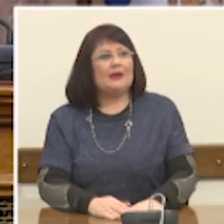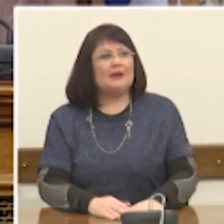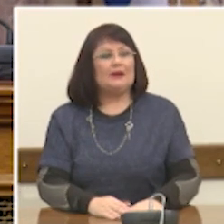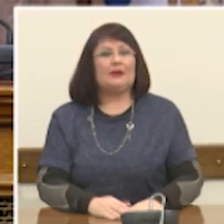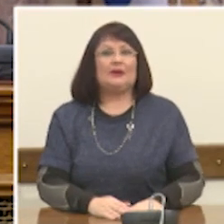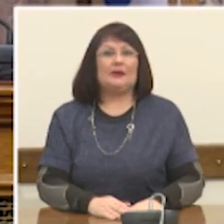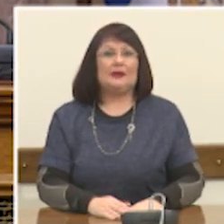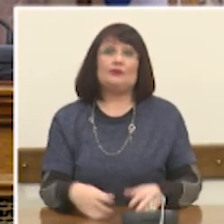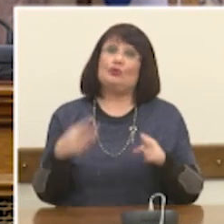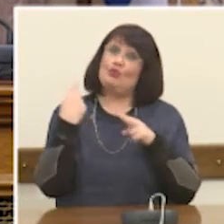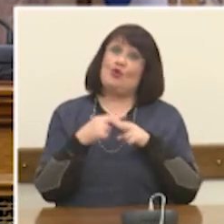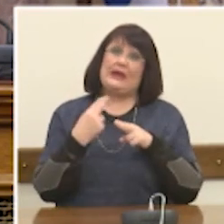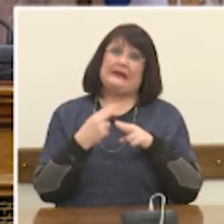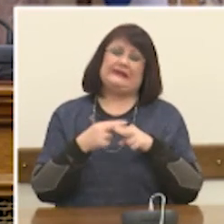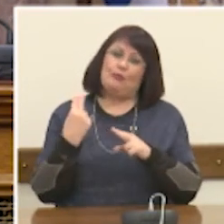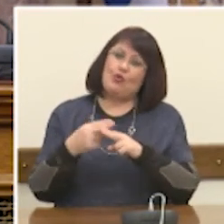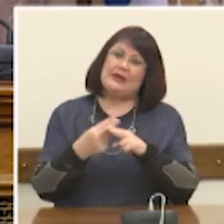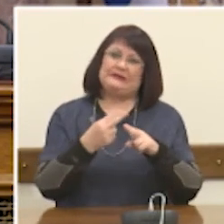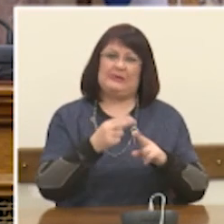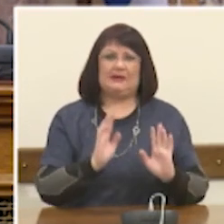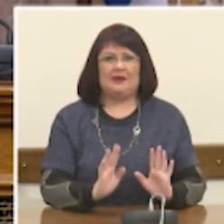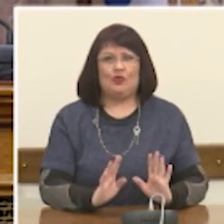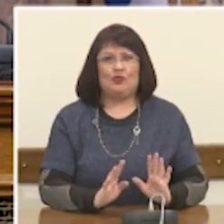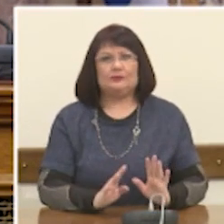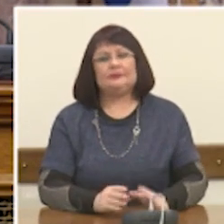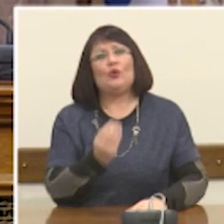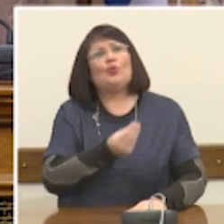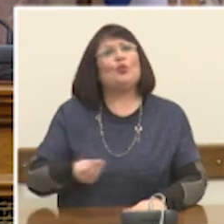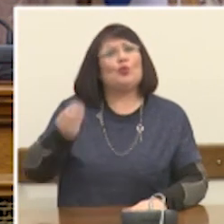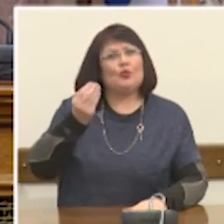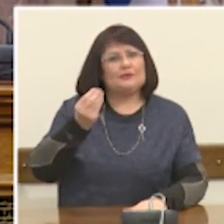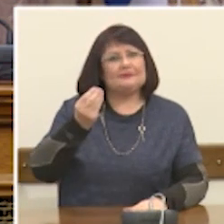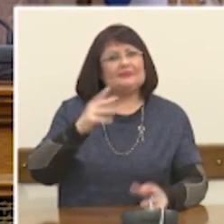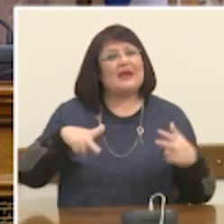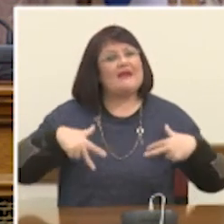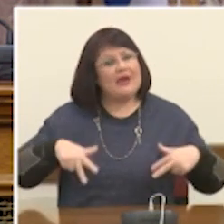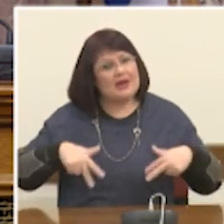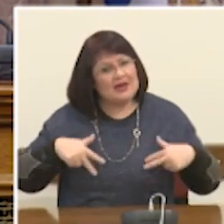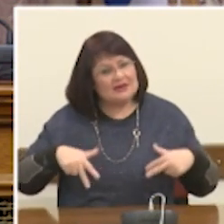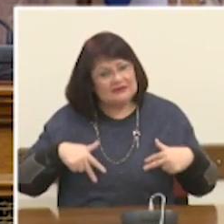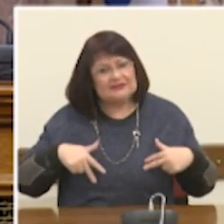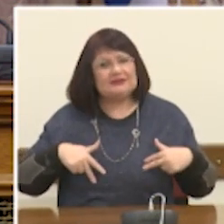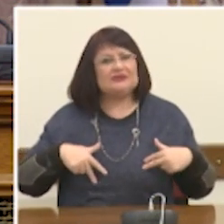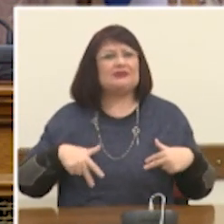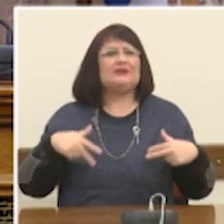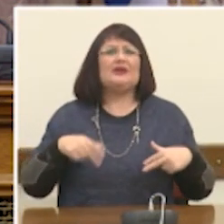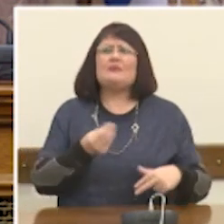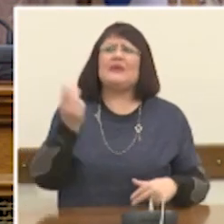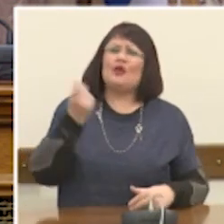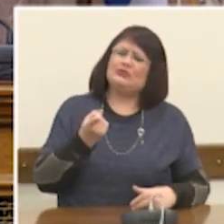αξία αυτής της δουλειάς, υπερβαίνουν κυβερνήσεις και κυβερνητικές πλειοψηφίες